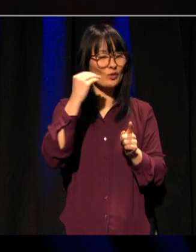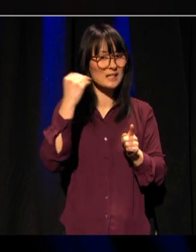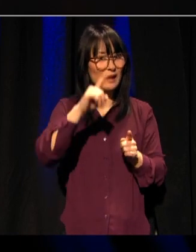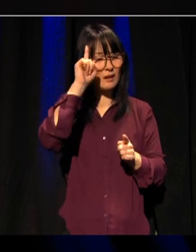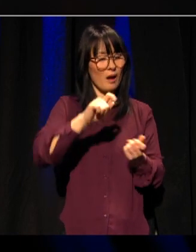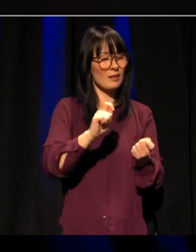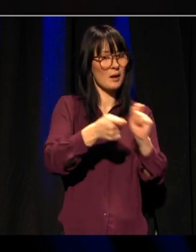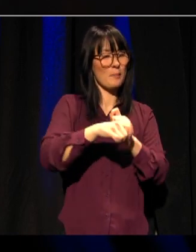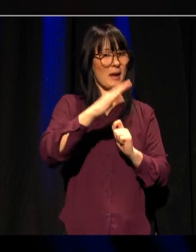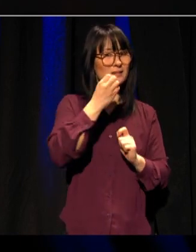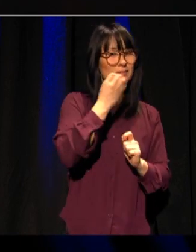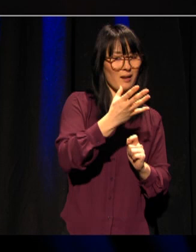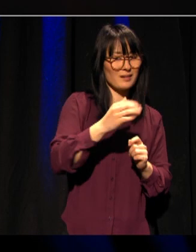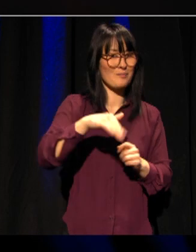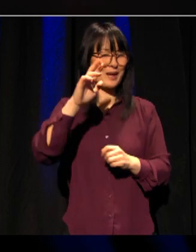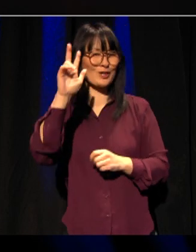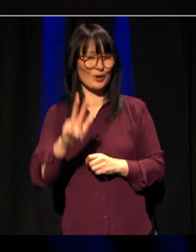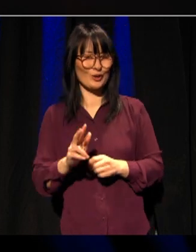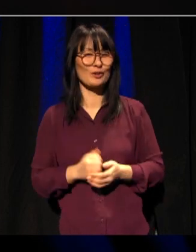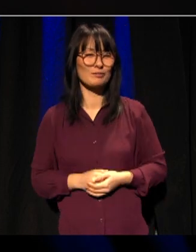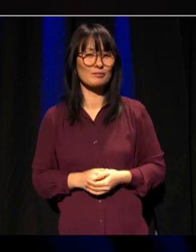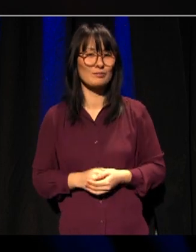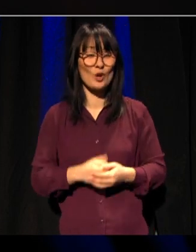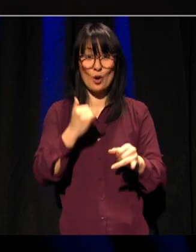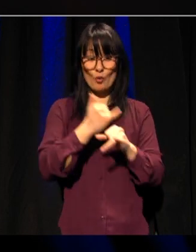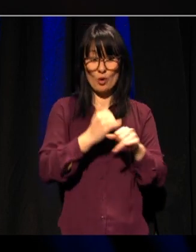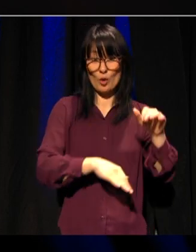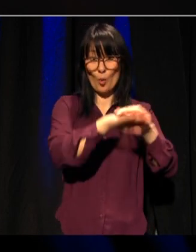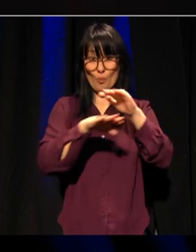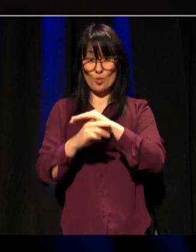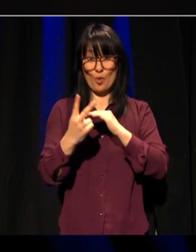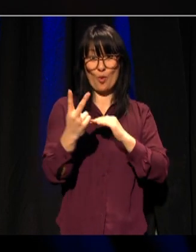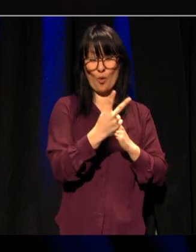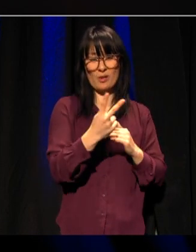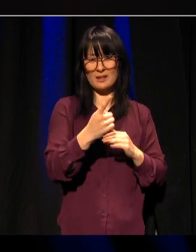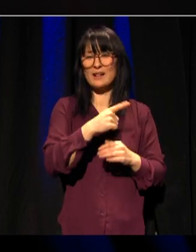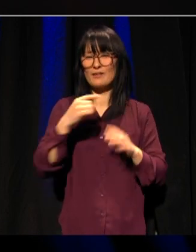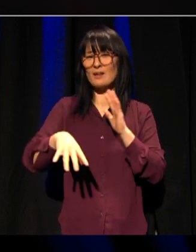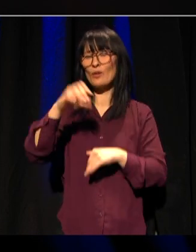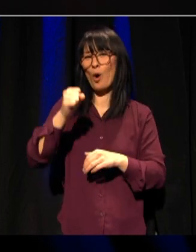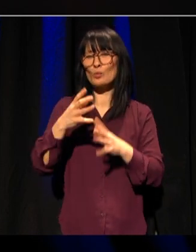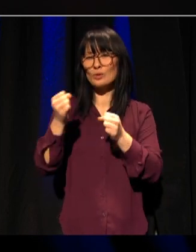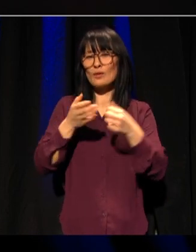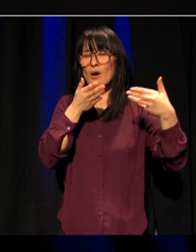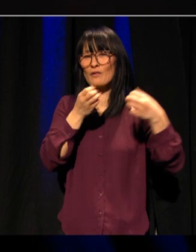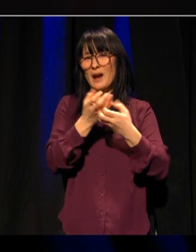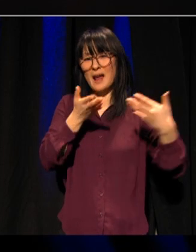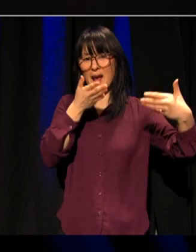grønnere universitet. hvordan vi kommer dit skal vi belyse fra ulike innfallsvinkler i dag.